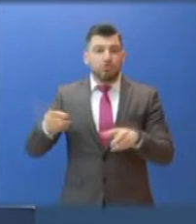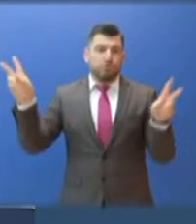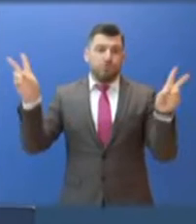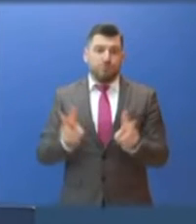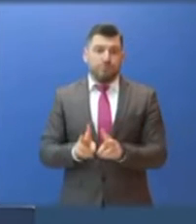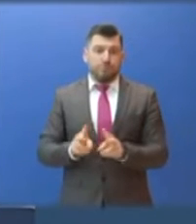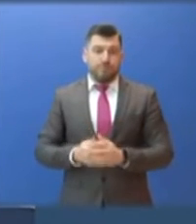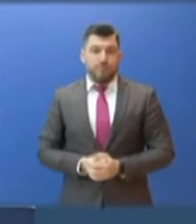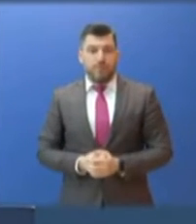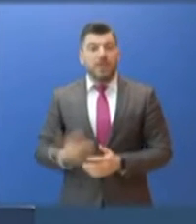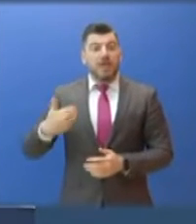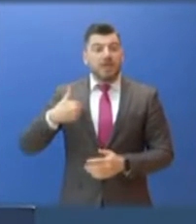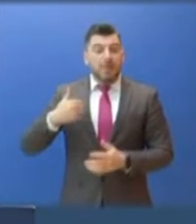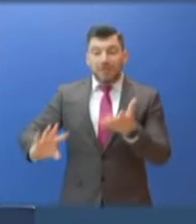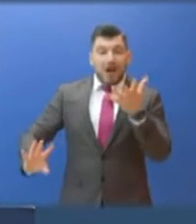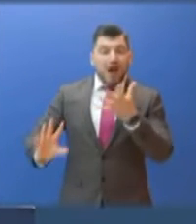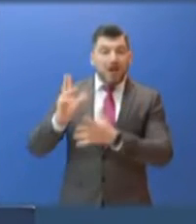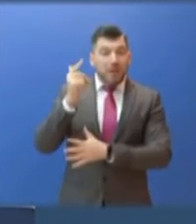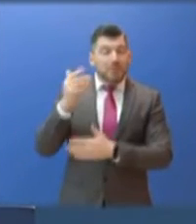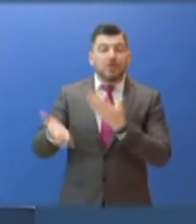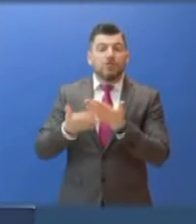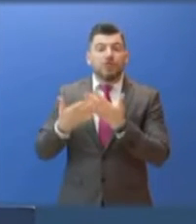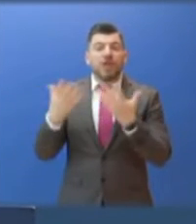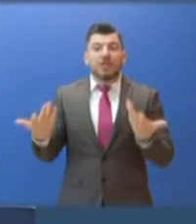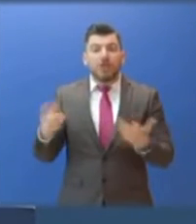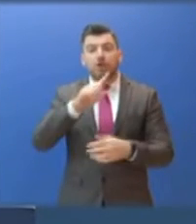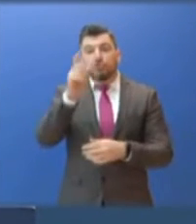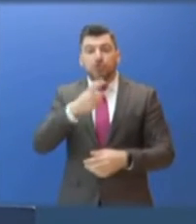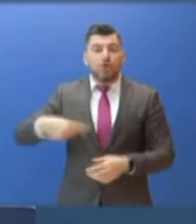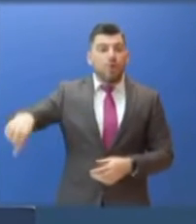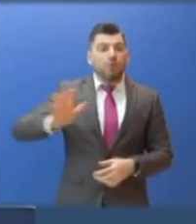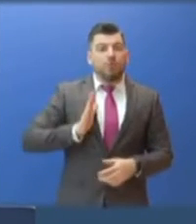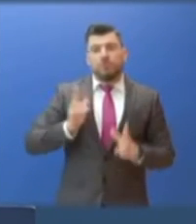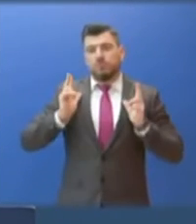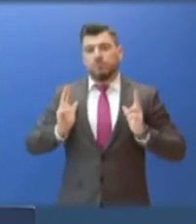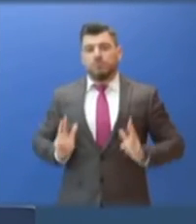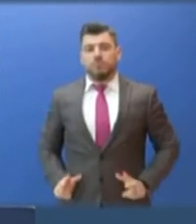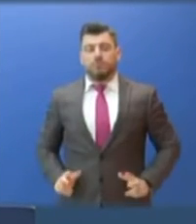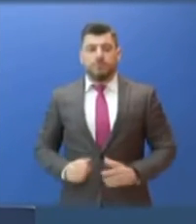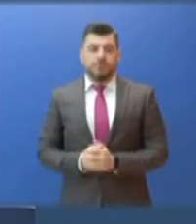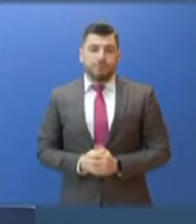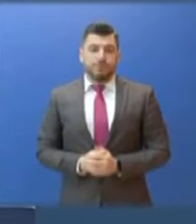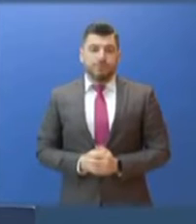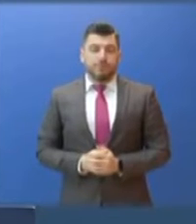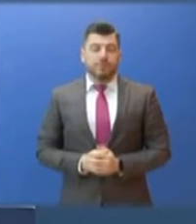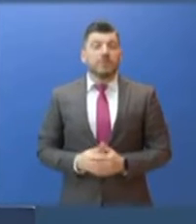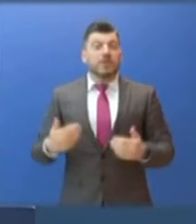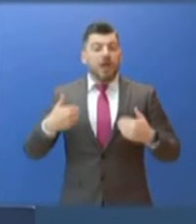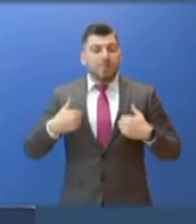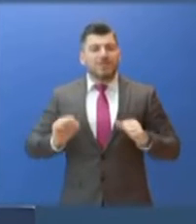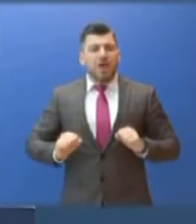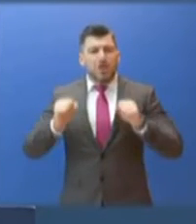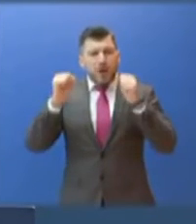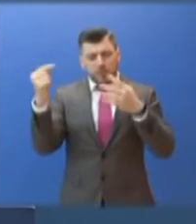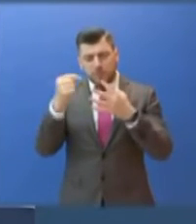μας, η ανάπτυξη είναι μέσο για την προαγωγή της ευημερίας των ανθρώπων. Δεν είναι αυτός ο σκοπός. Έτσι, η κυβέρνηση έχει προχωρήσει σε μια σειρά δράσεων